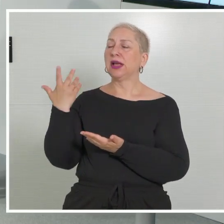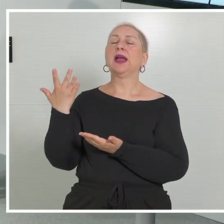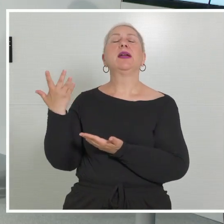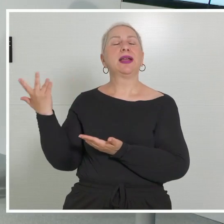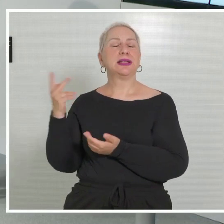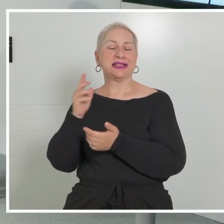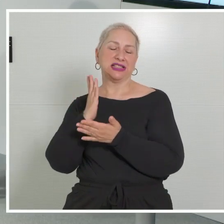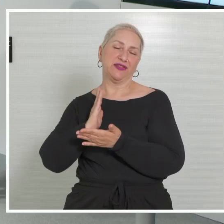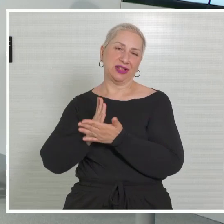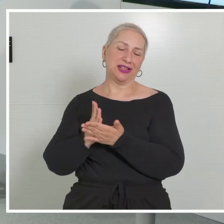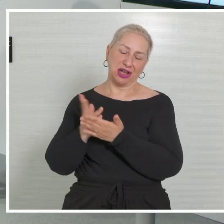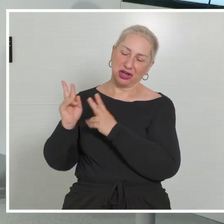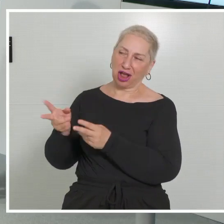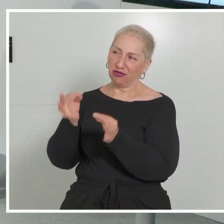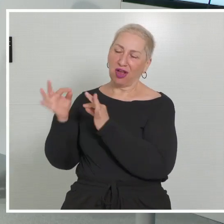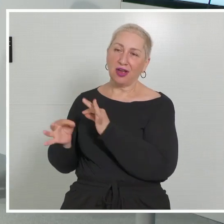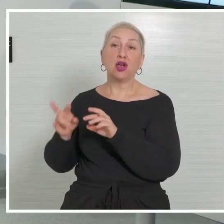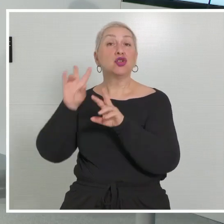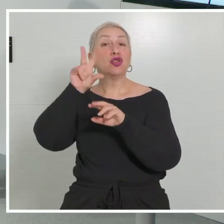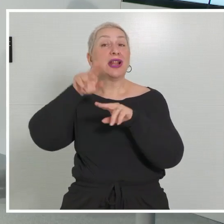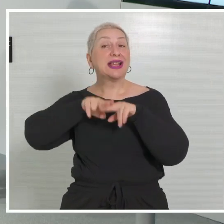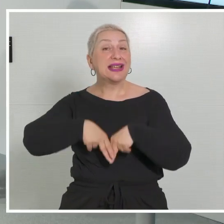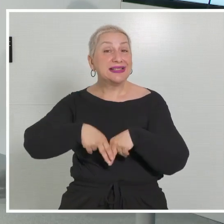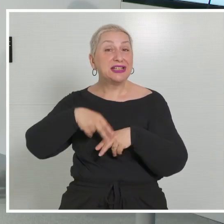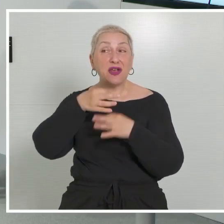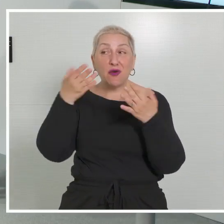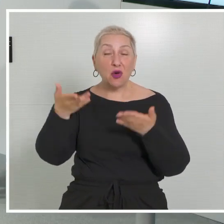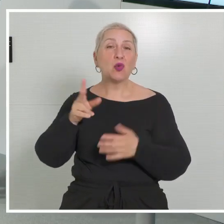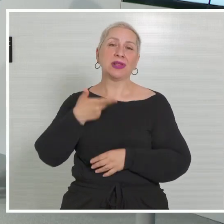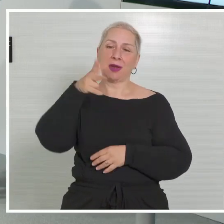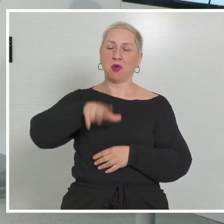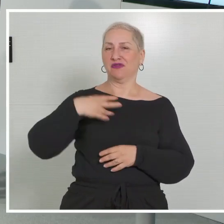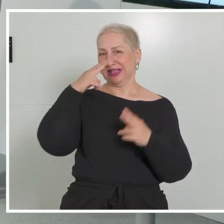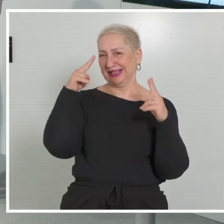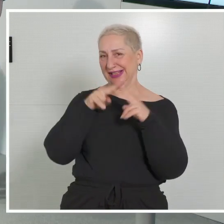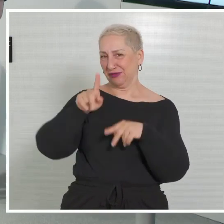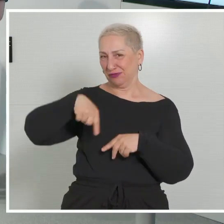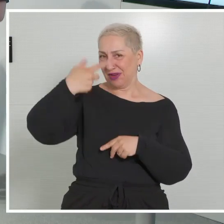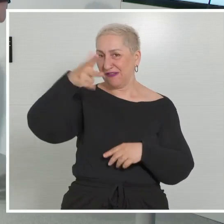Vielen Dank und schönen Tag. Eine schöne restliche Woche und wir sehen uns in drei Monaten zur nächsten Quartals Pressekonferenz. Dankeschön.